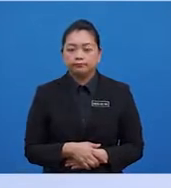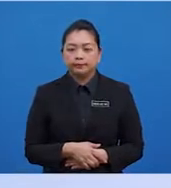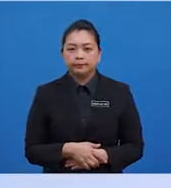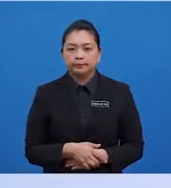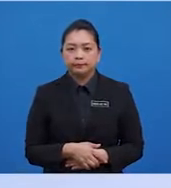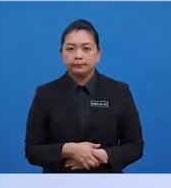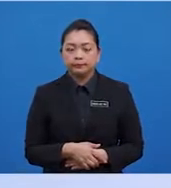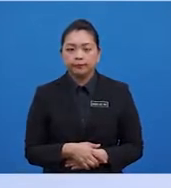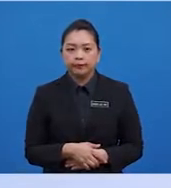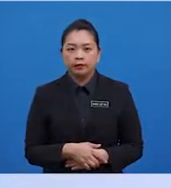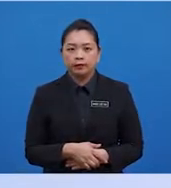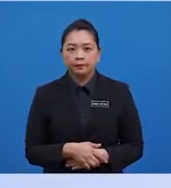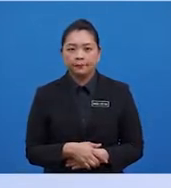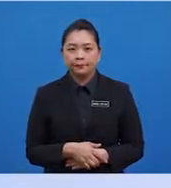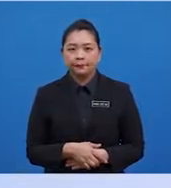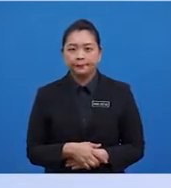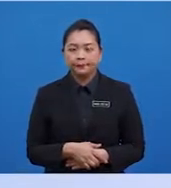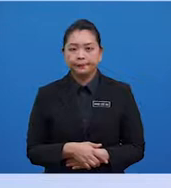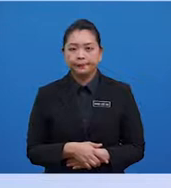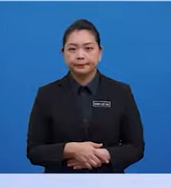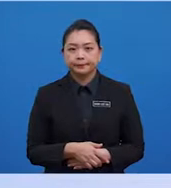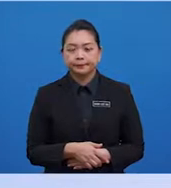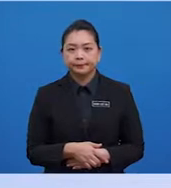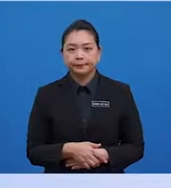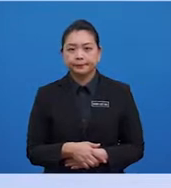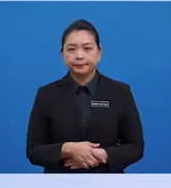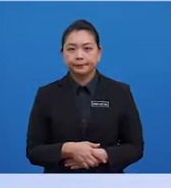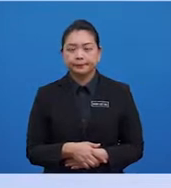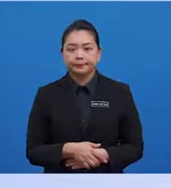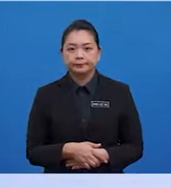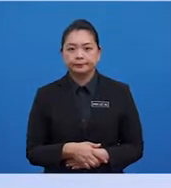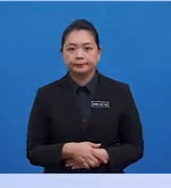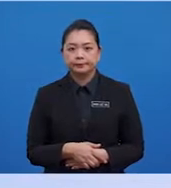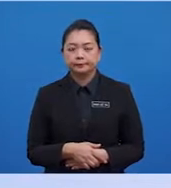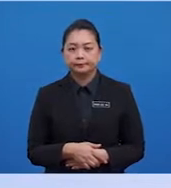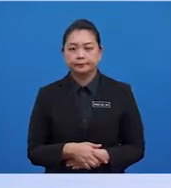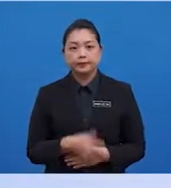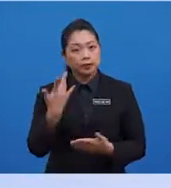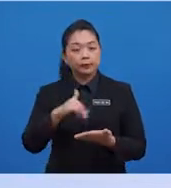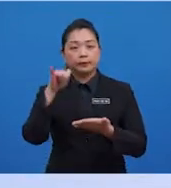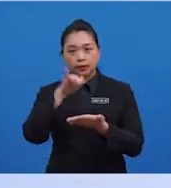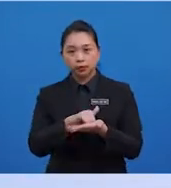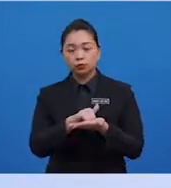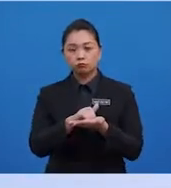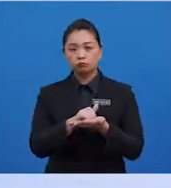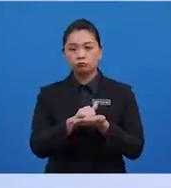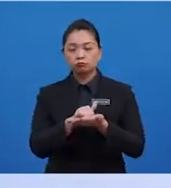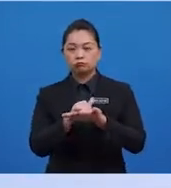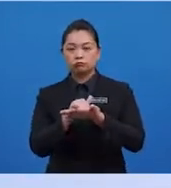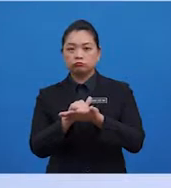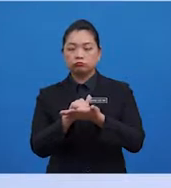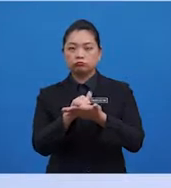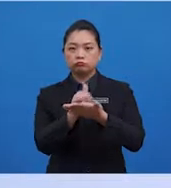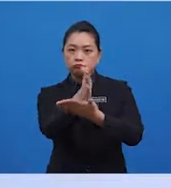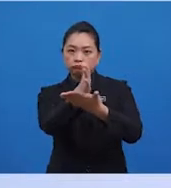5, 7, 9. Tutup tanda kurung dakap. Langkah kedua, bahagikan data